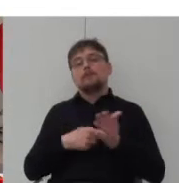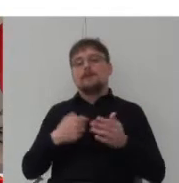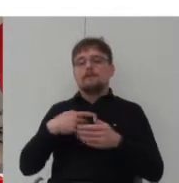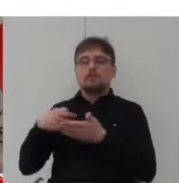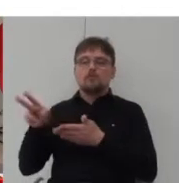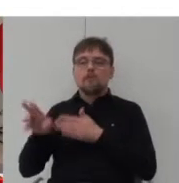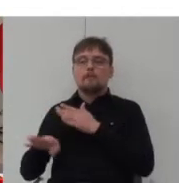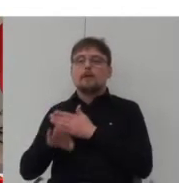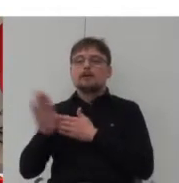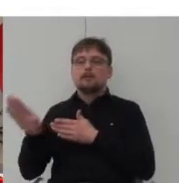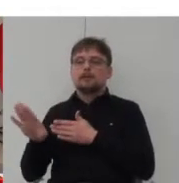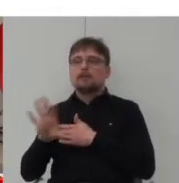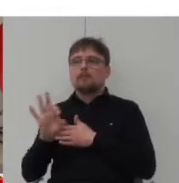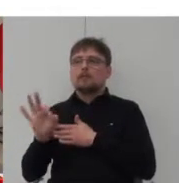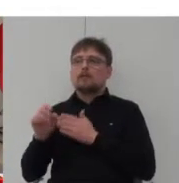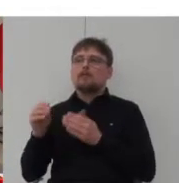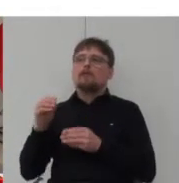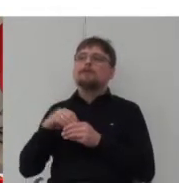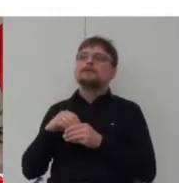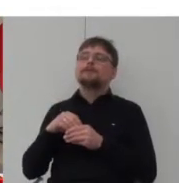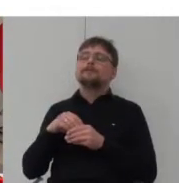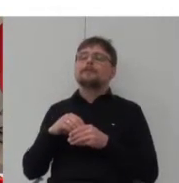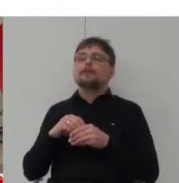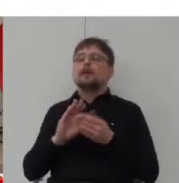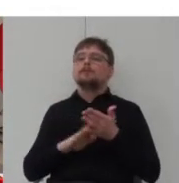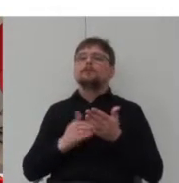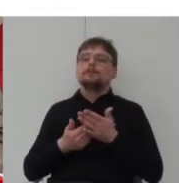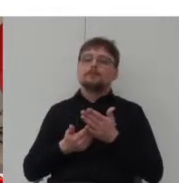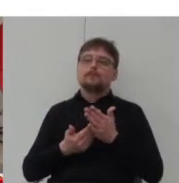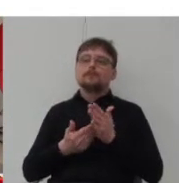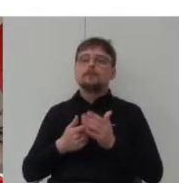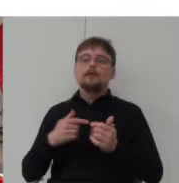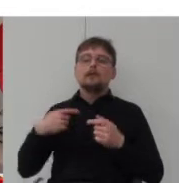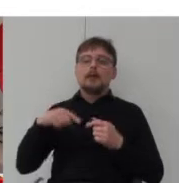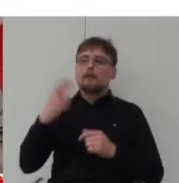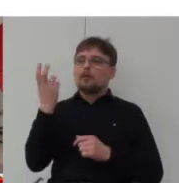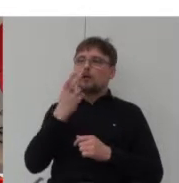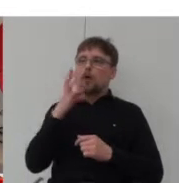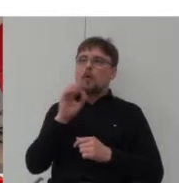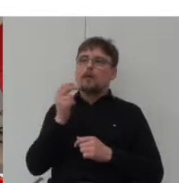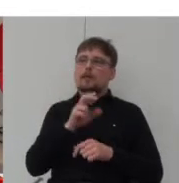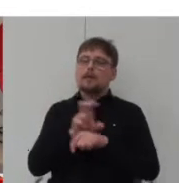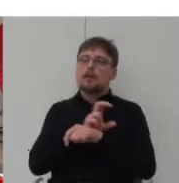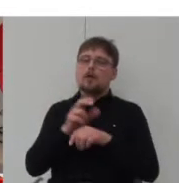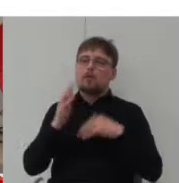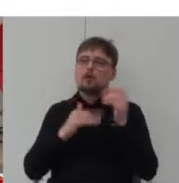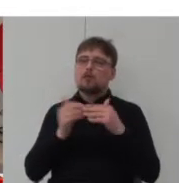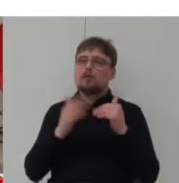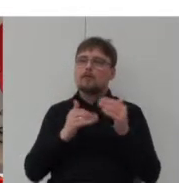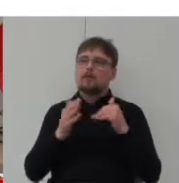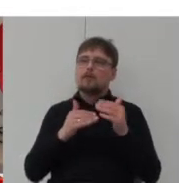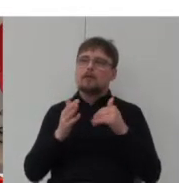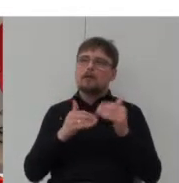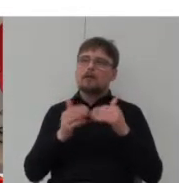ponieważ zupełnie w tym przykładzie nie zainteresowano się technologią budowy a osiedle miałyby być w taki